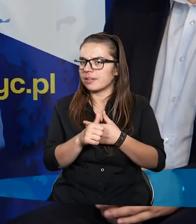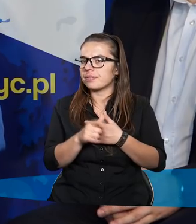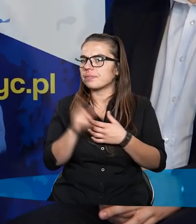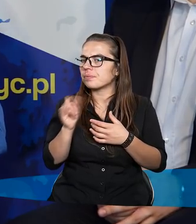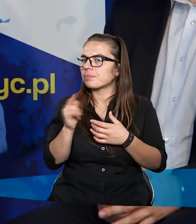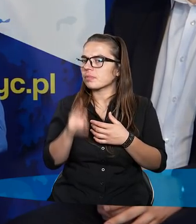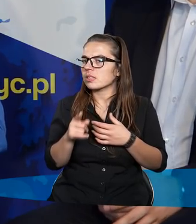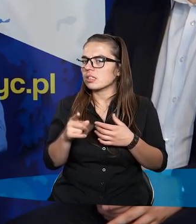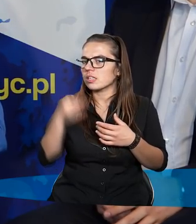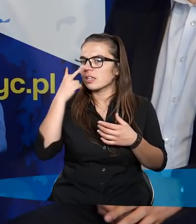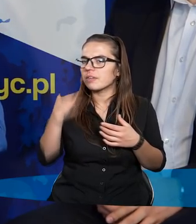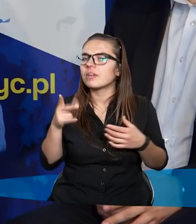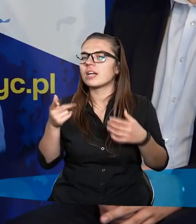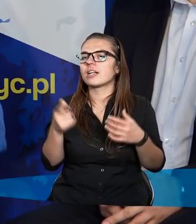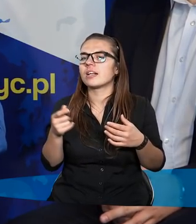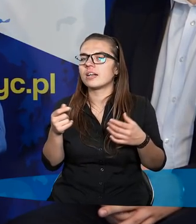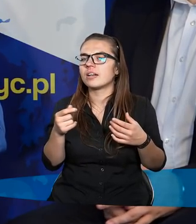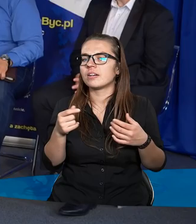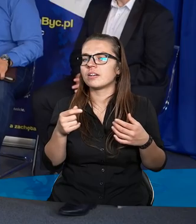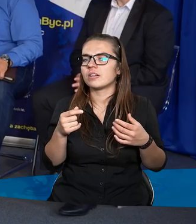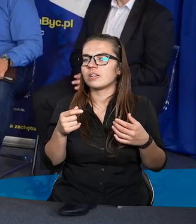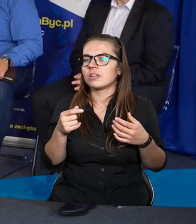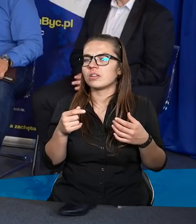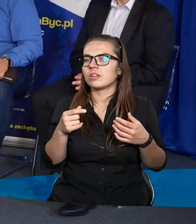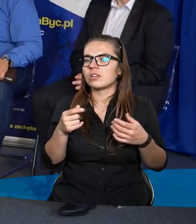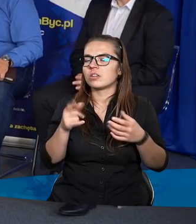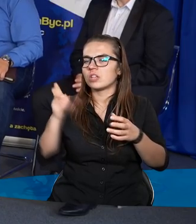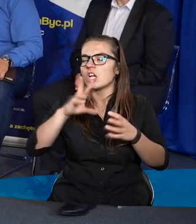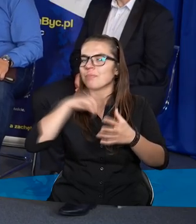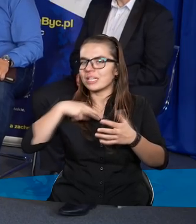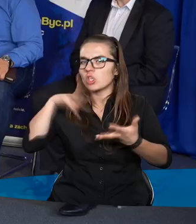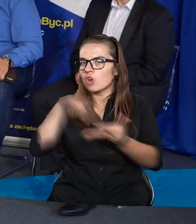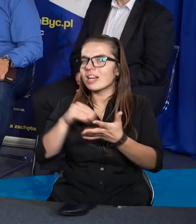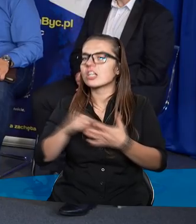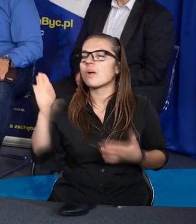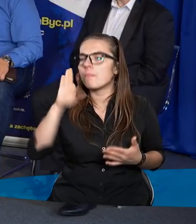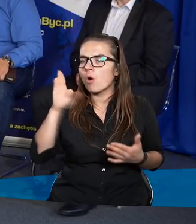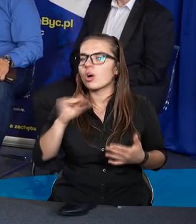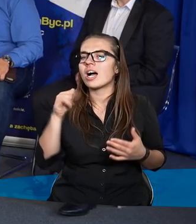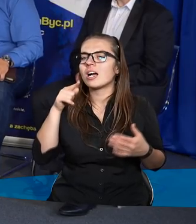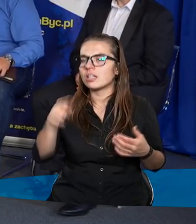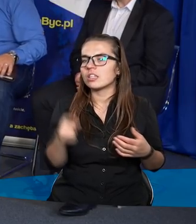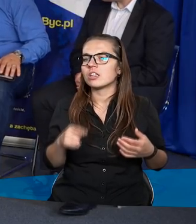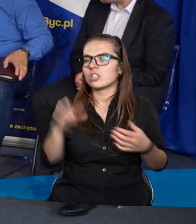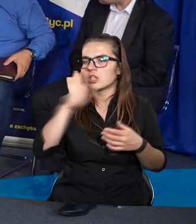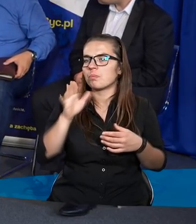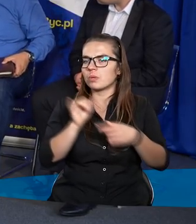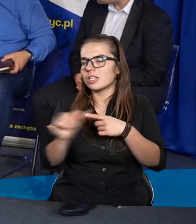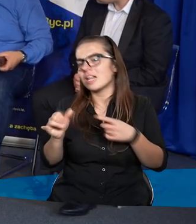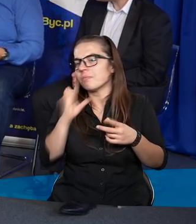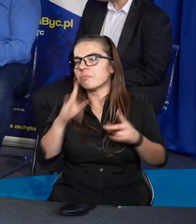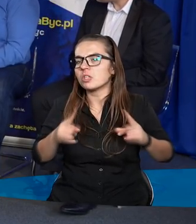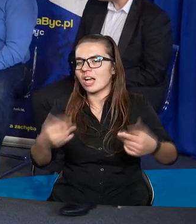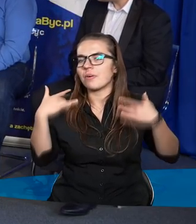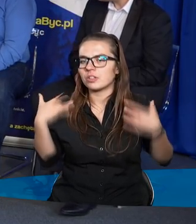powinny się dziać w życiu każdego z nas osobiście. Kiedy my doświadczamy Boga, to wtedy możemy poznać, że ten Bóg faktycznie jest